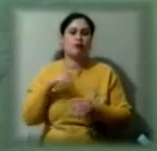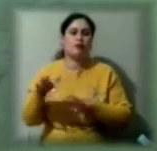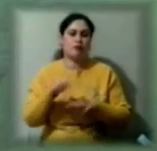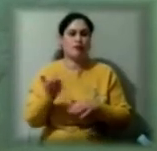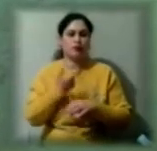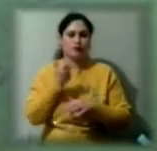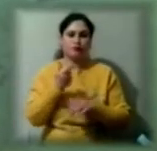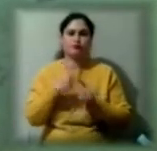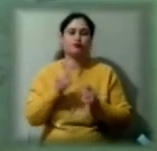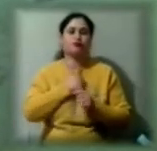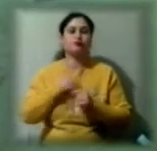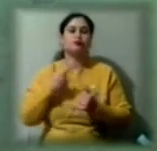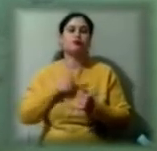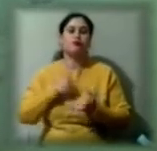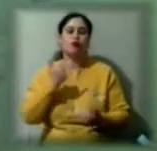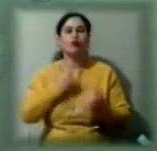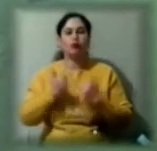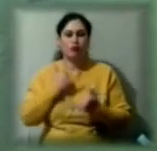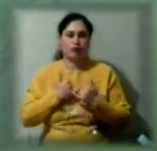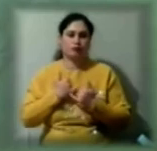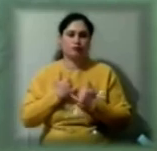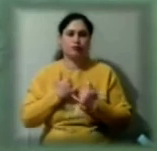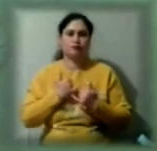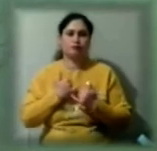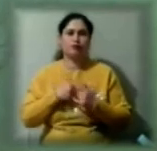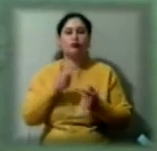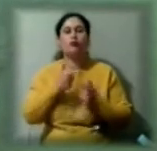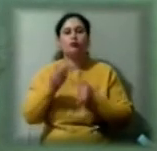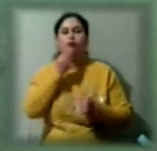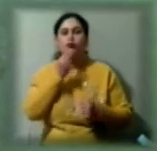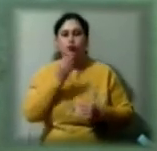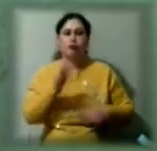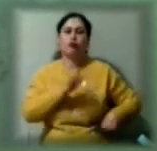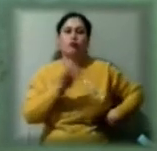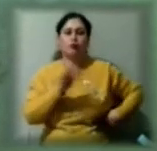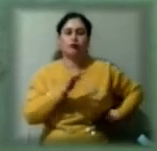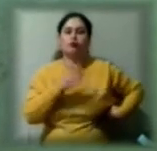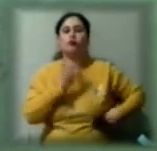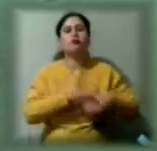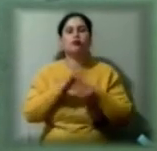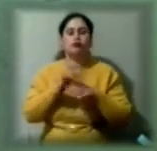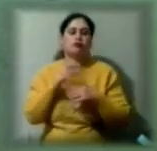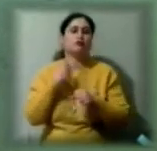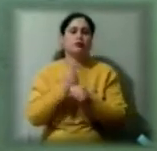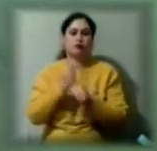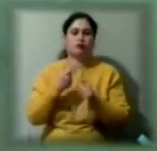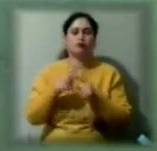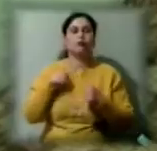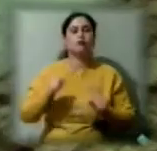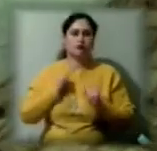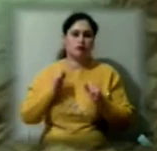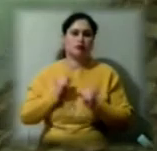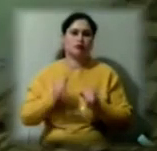доглядаю, готую їжу, прибираю. Як не важко, я все роблю. Я стараюсь, стараюсь.